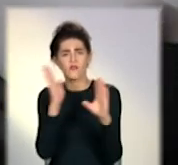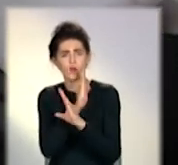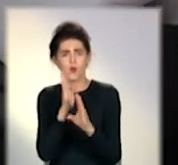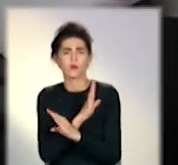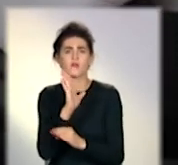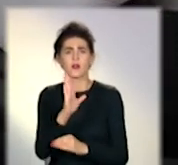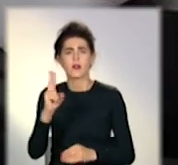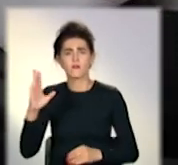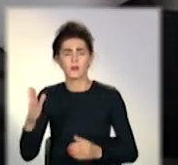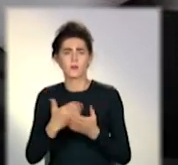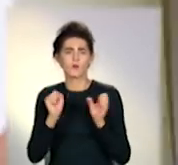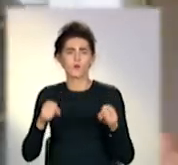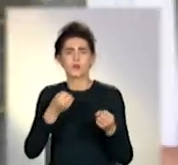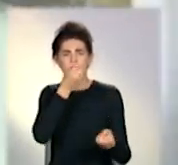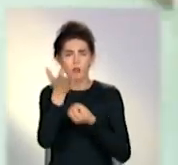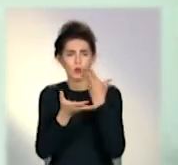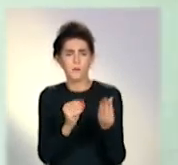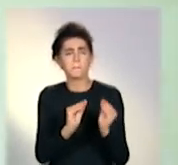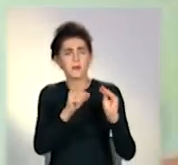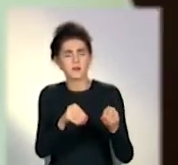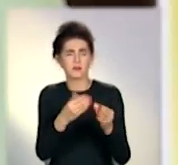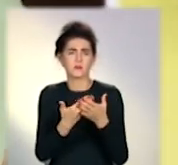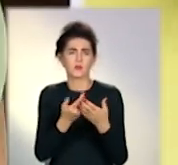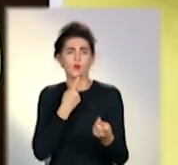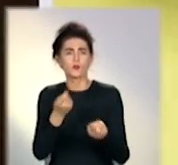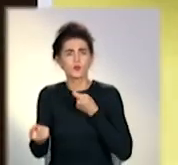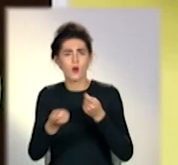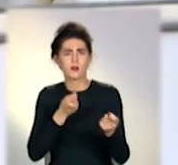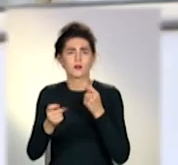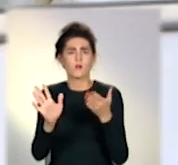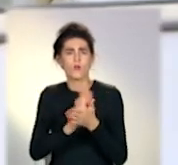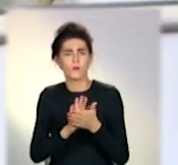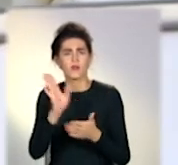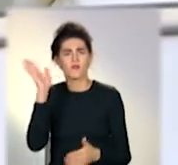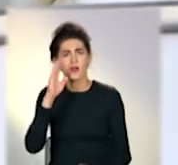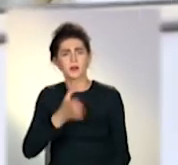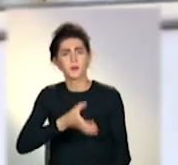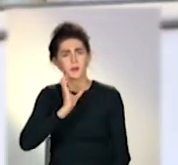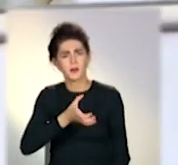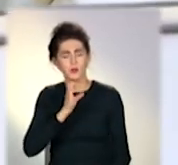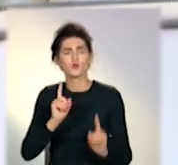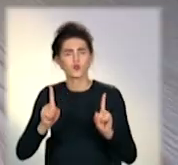допоможуть кімнатні рослини, а слизову убереже від пересушення регулярне пиття рідини.